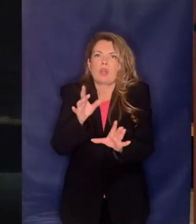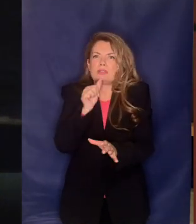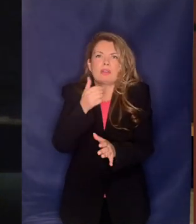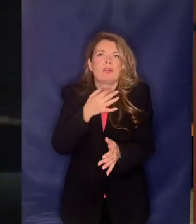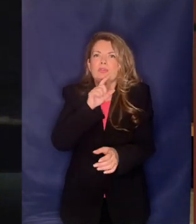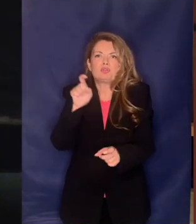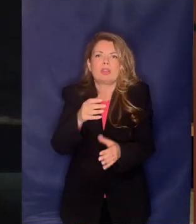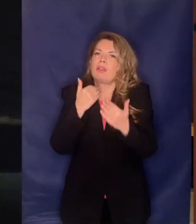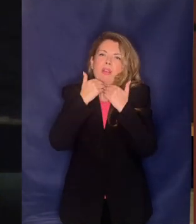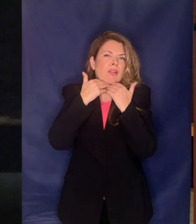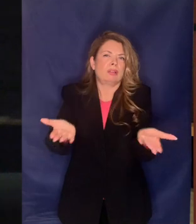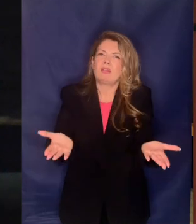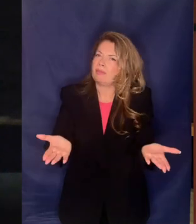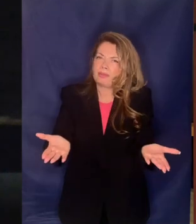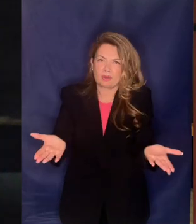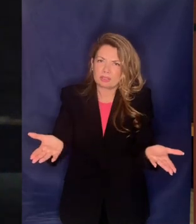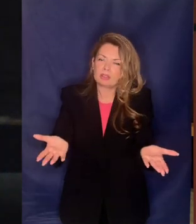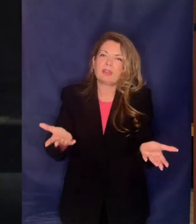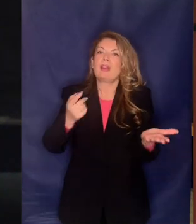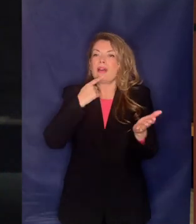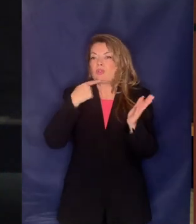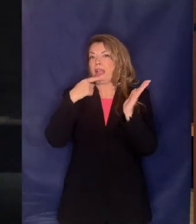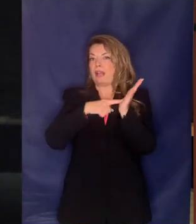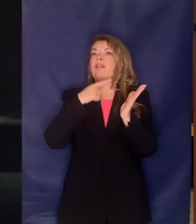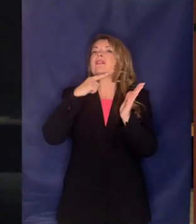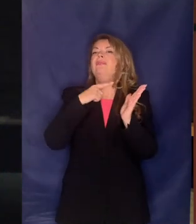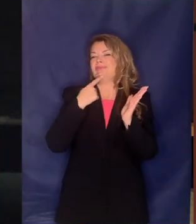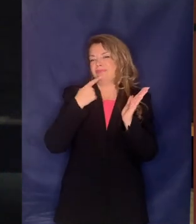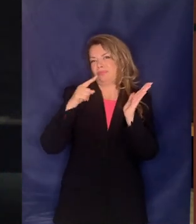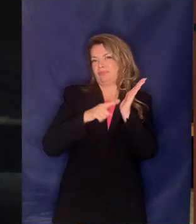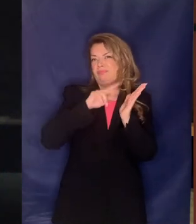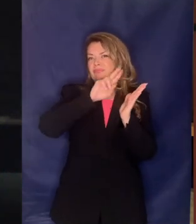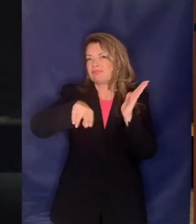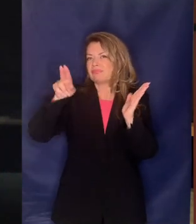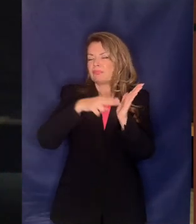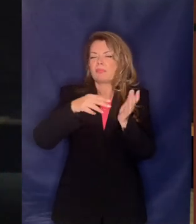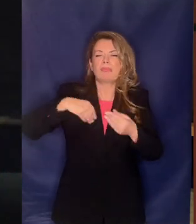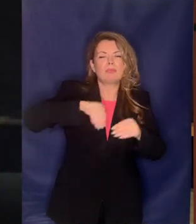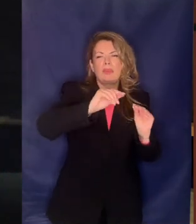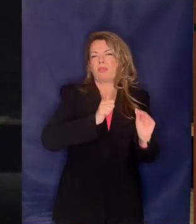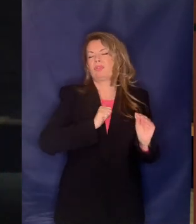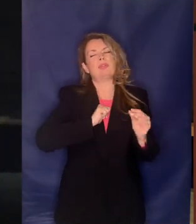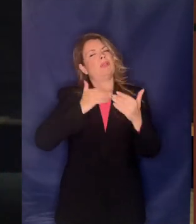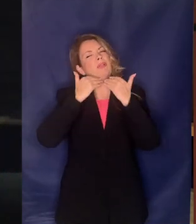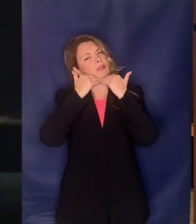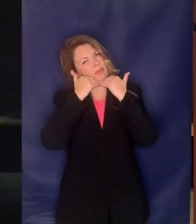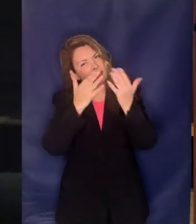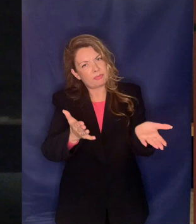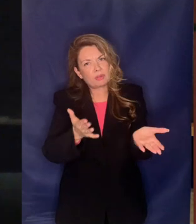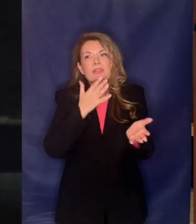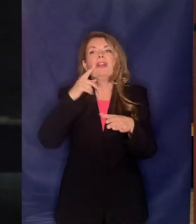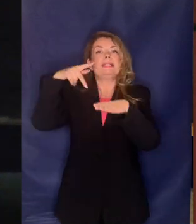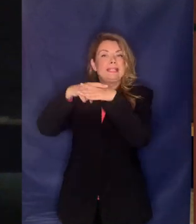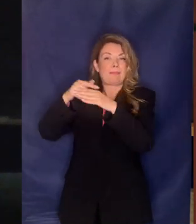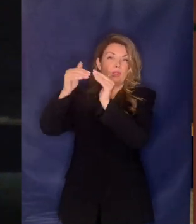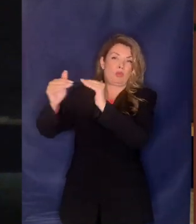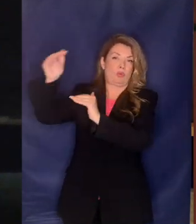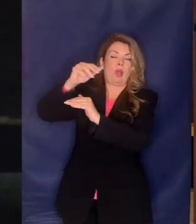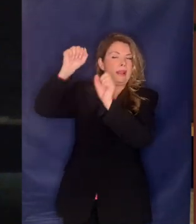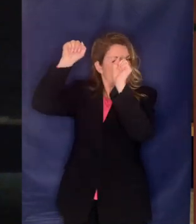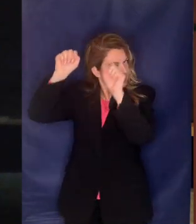αυτών δηλαδή λέει το γεγονός ότι ακυρώνει την πράξη αυτή διότι το υπερταμείο παρότι έχει συσταθεί για το δημόσιο